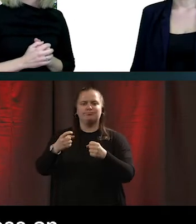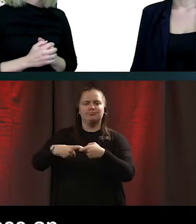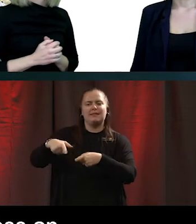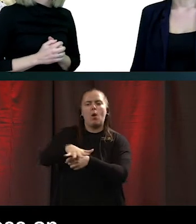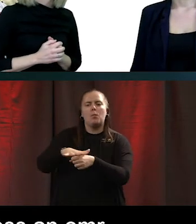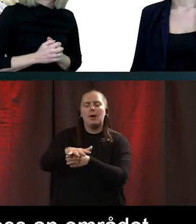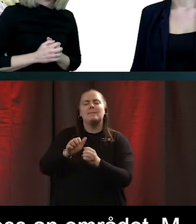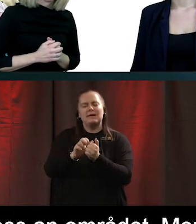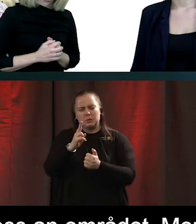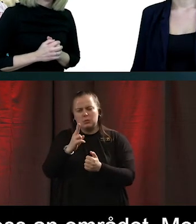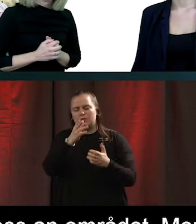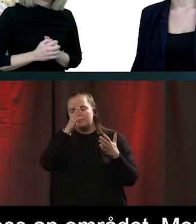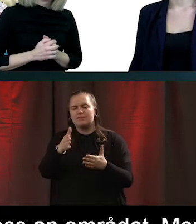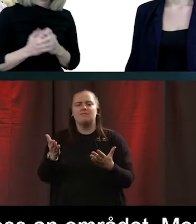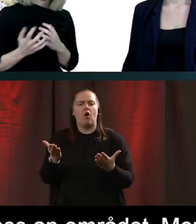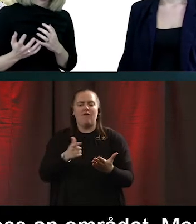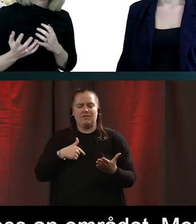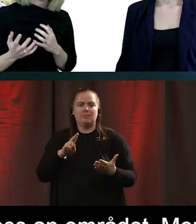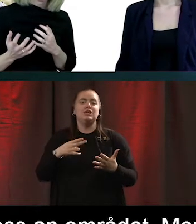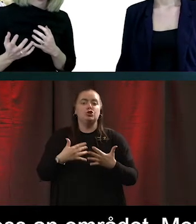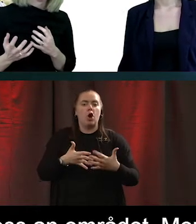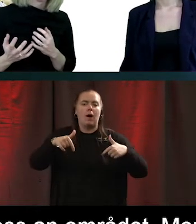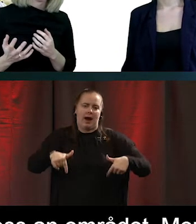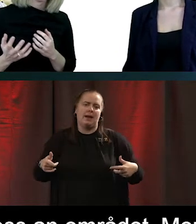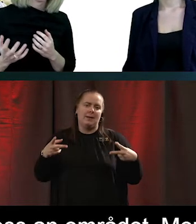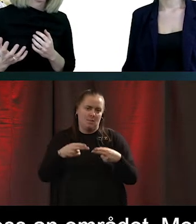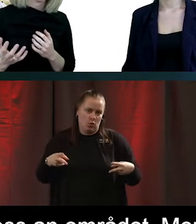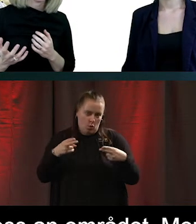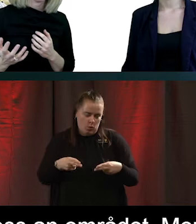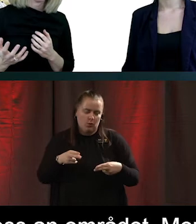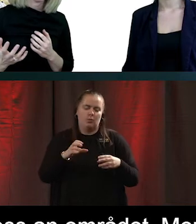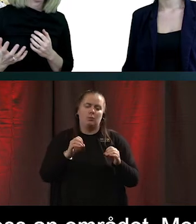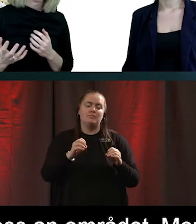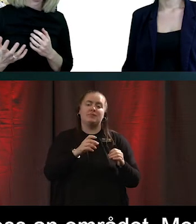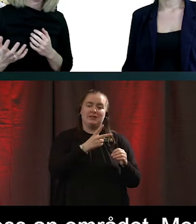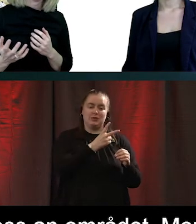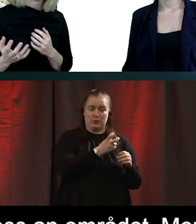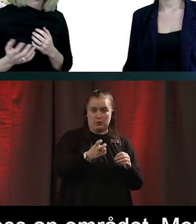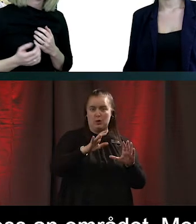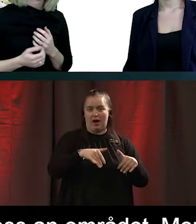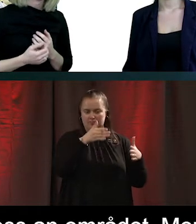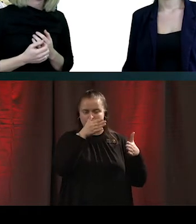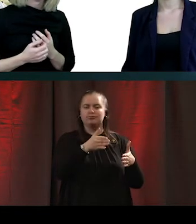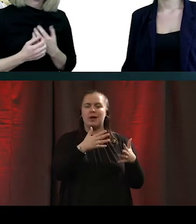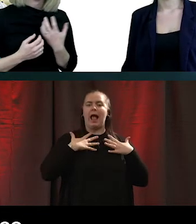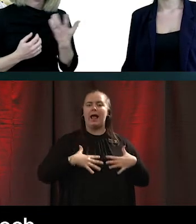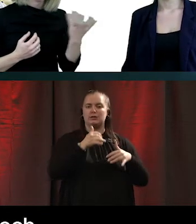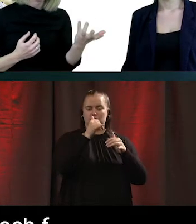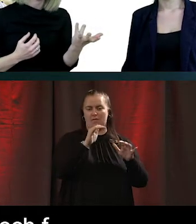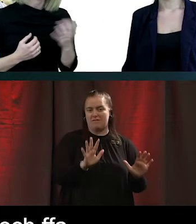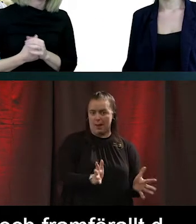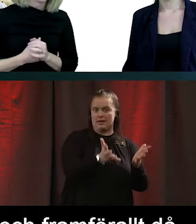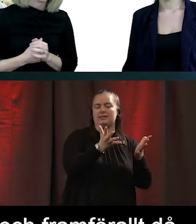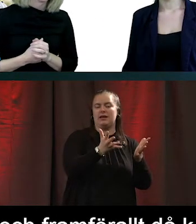gör vi då här i Borås. Ja men vi har jobbat mycket hälsofrämjande 2020. Och då är det framförallt att vi har krokat hand